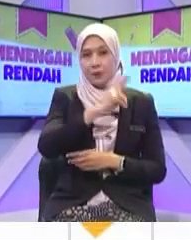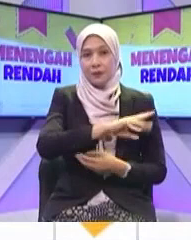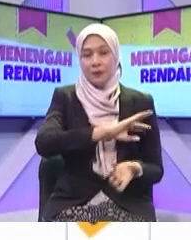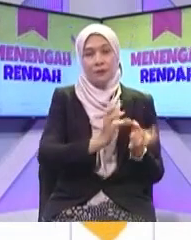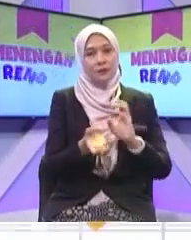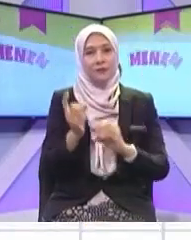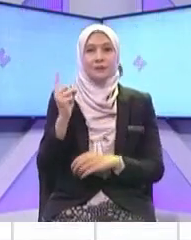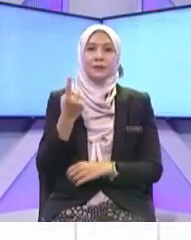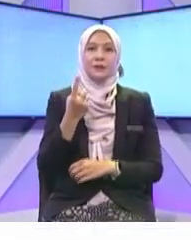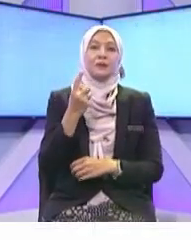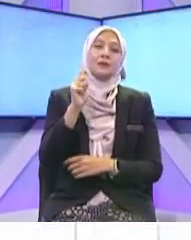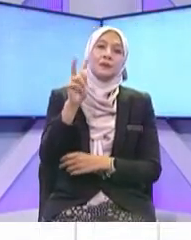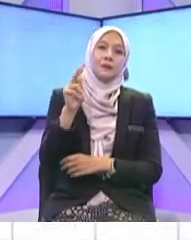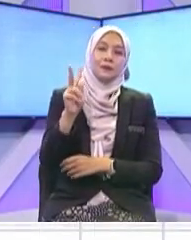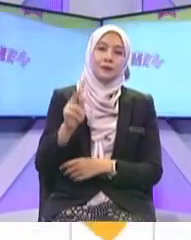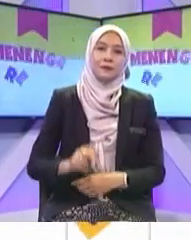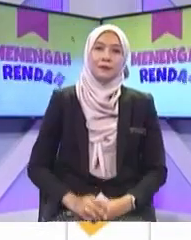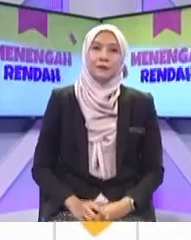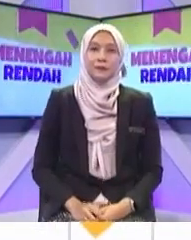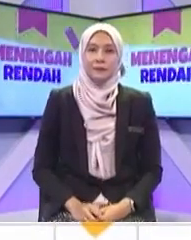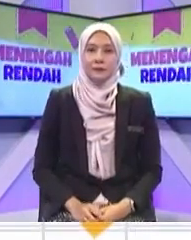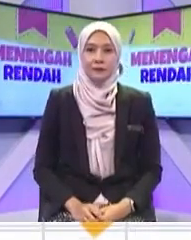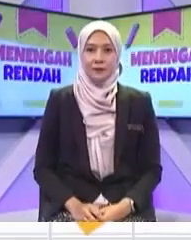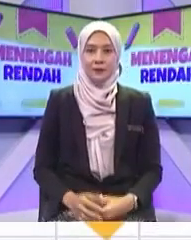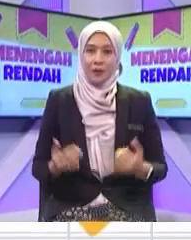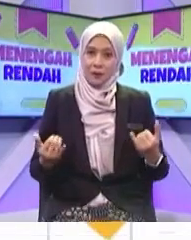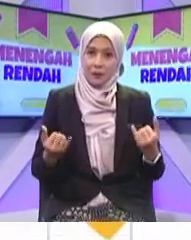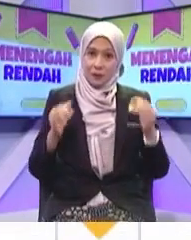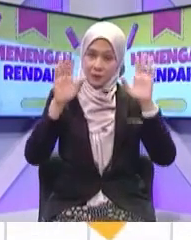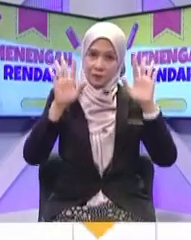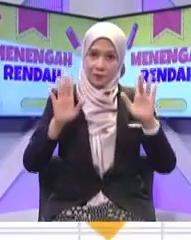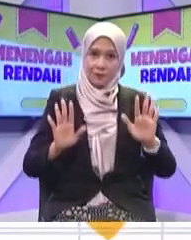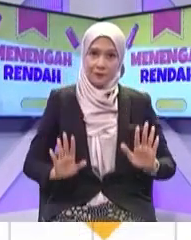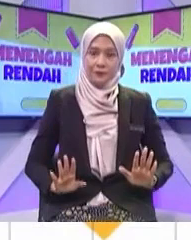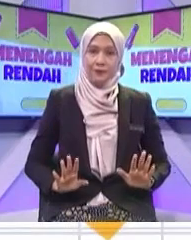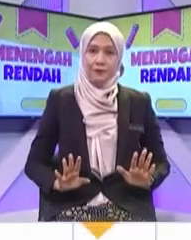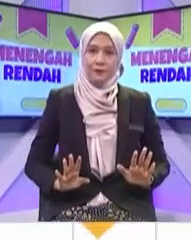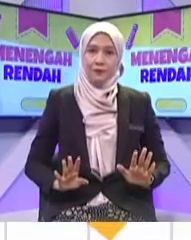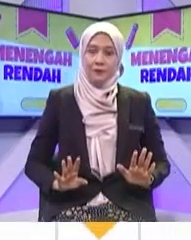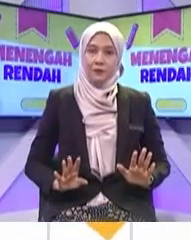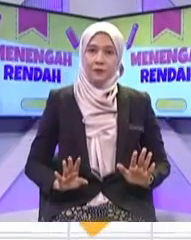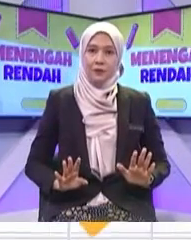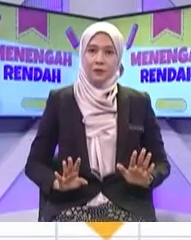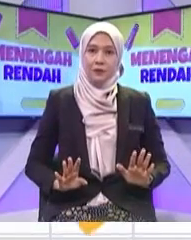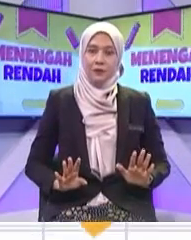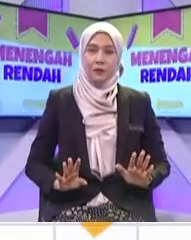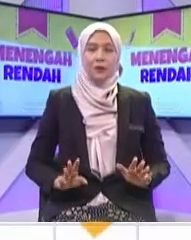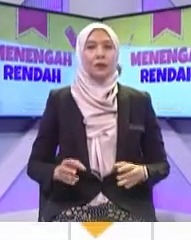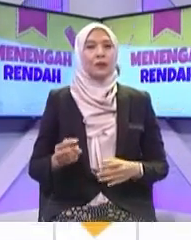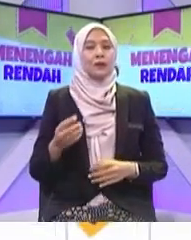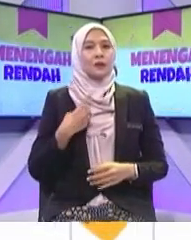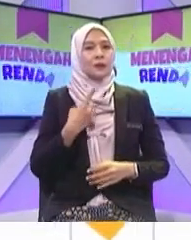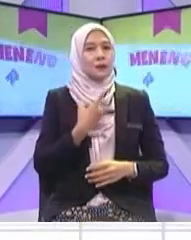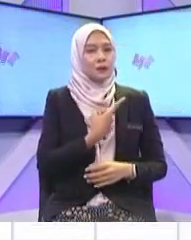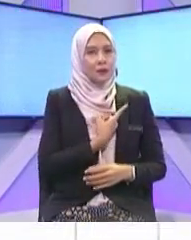Hujan ke tidak Hujan Hujan sekarang Okey mungkin Hujan tadi Dapat Diperoleh Maklumatnya